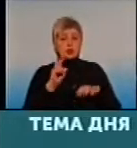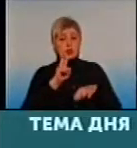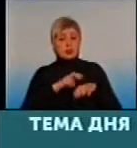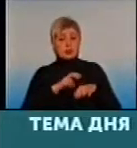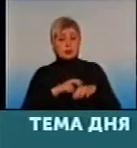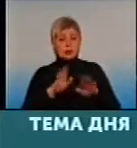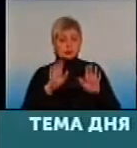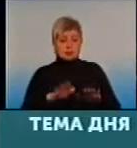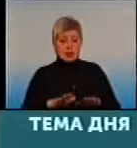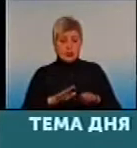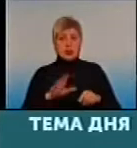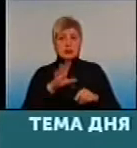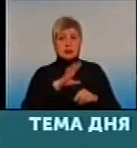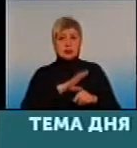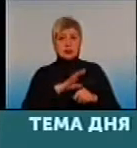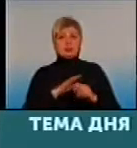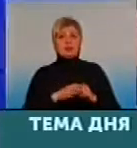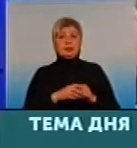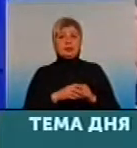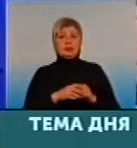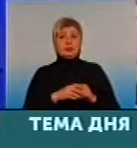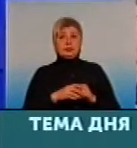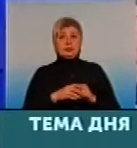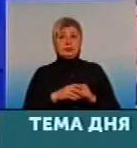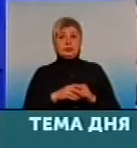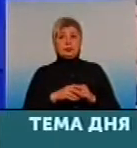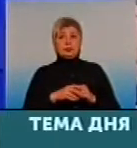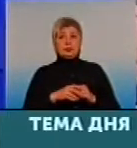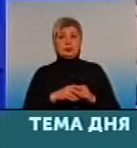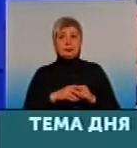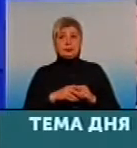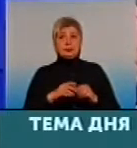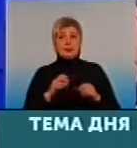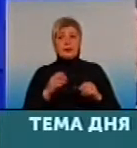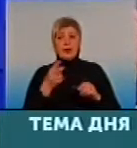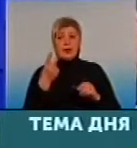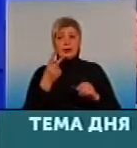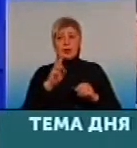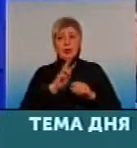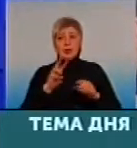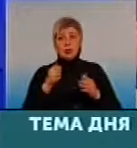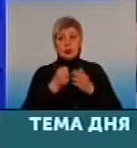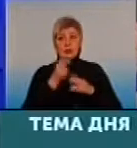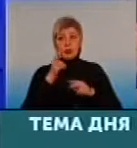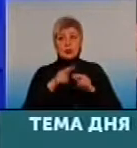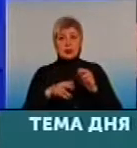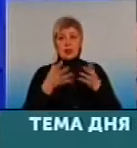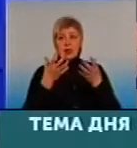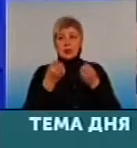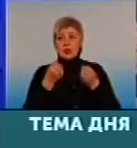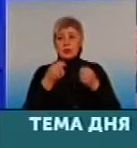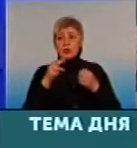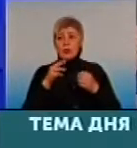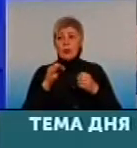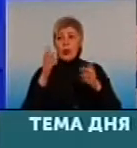довірчі взаємовідносини. Те, з чого ми починали б у дзеночок. У нас буквально дві хвилинки до завершення, якщо ще по нашій інструкції прийти,